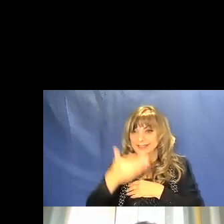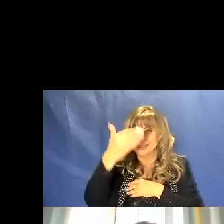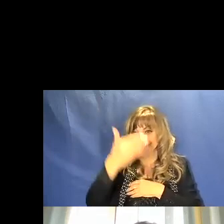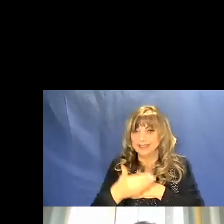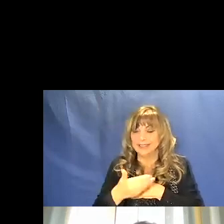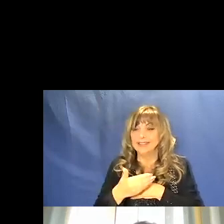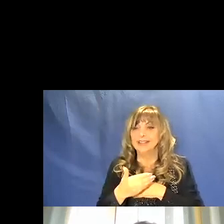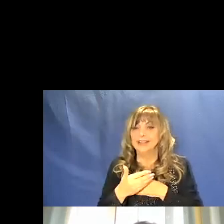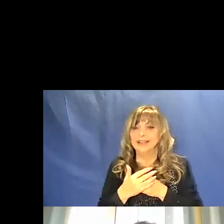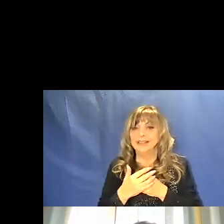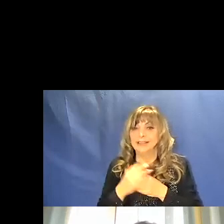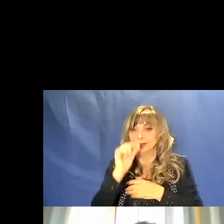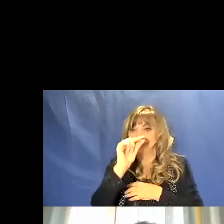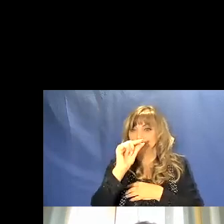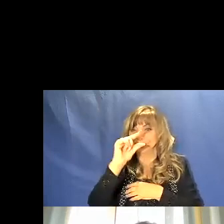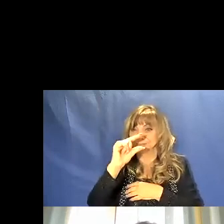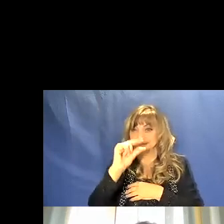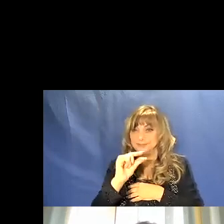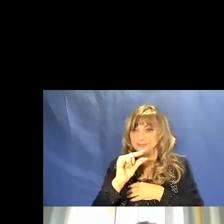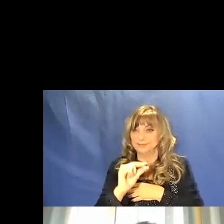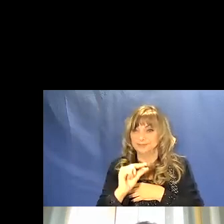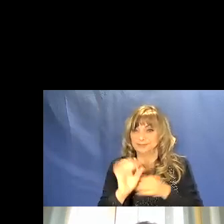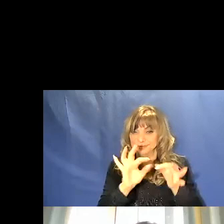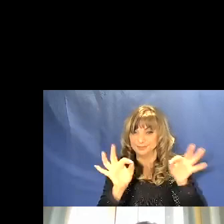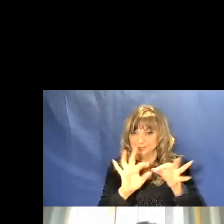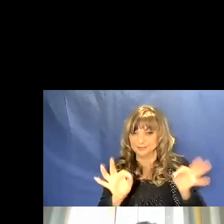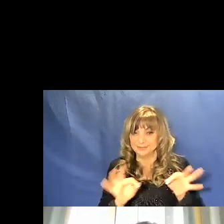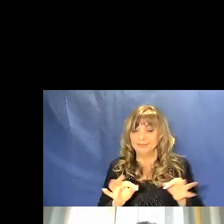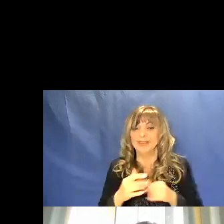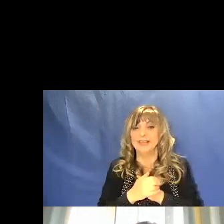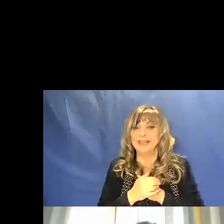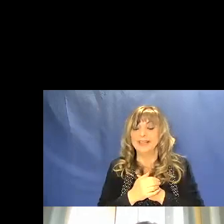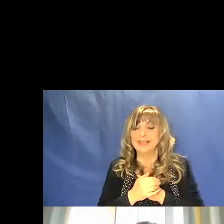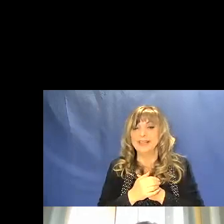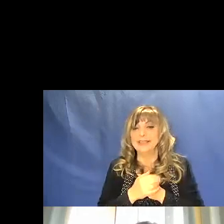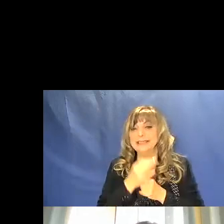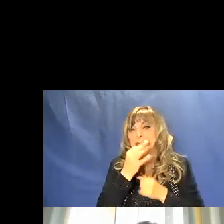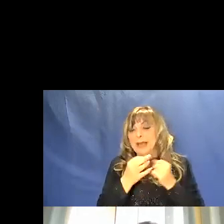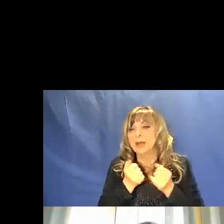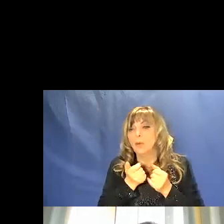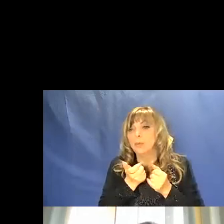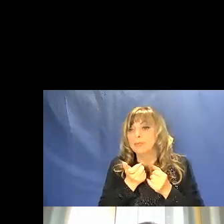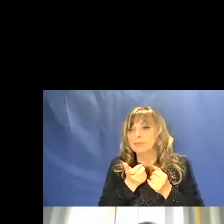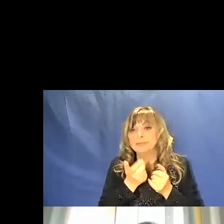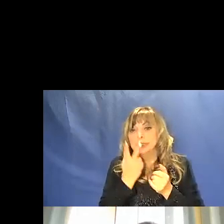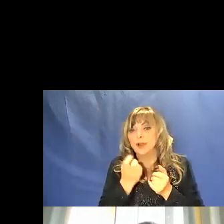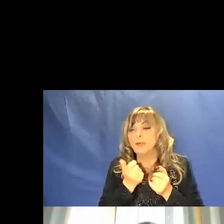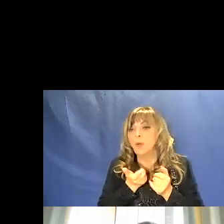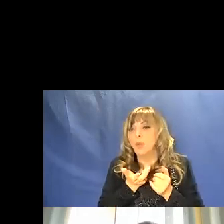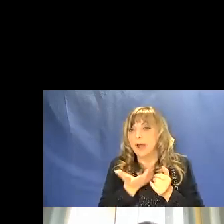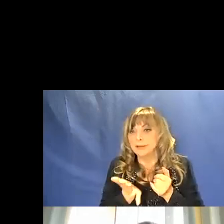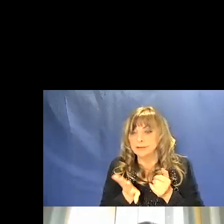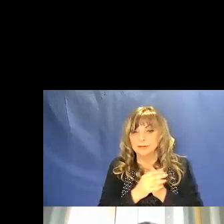dimensione del carattere nelle immagini indica la frequenza è soprattutto rosso